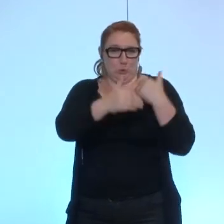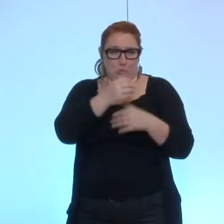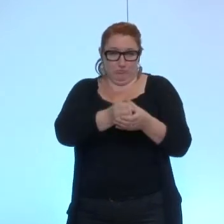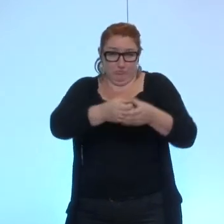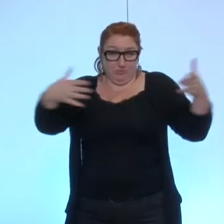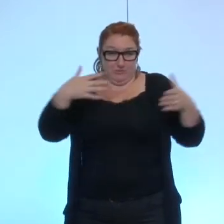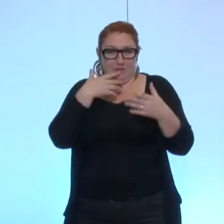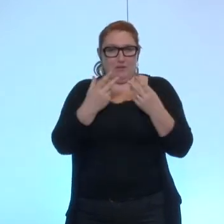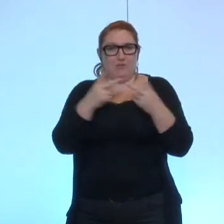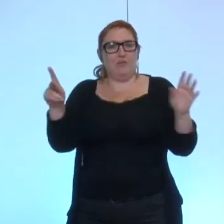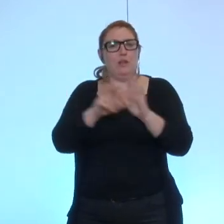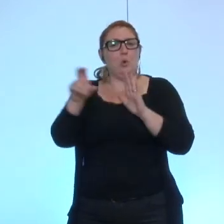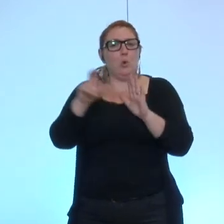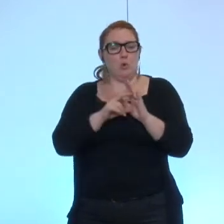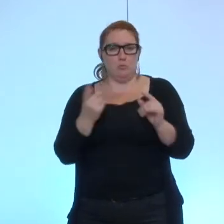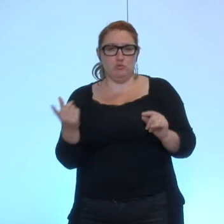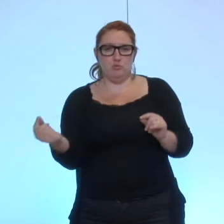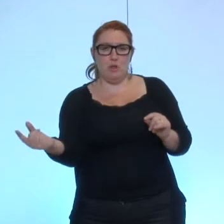la ville de Grenoble est jumelée avec 19